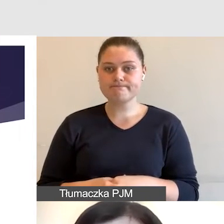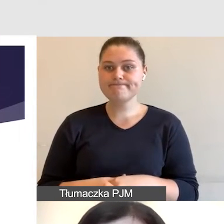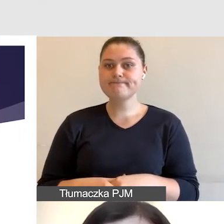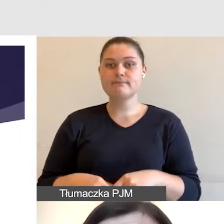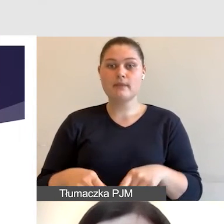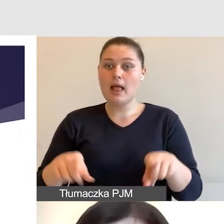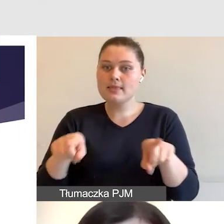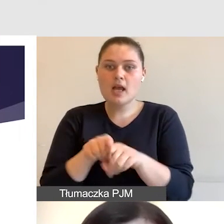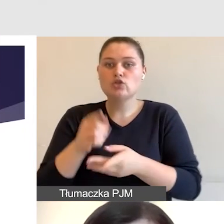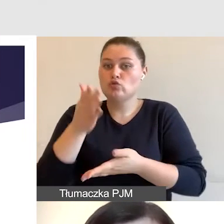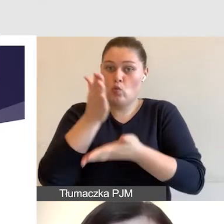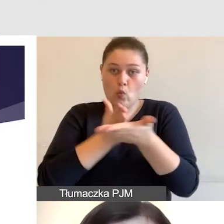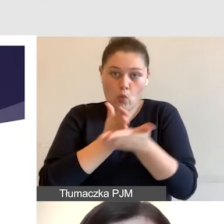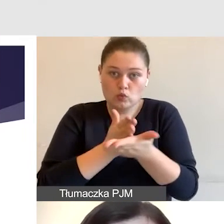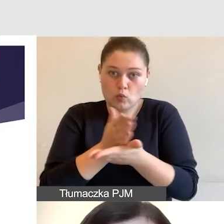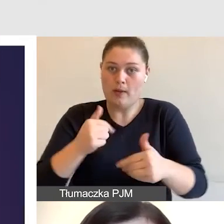które zapewniamy.